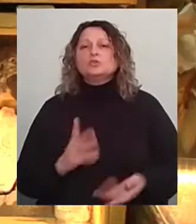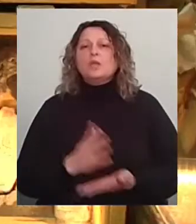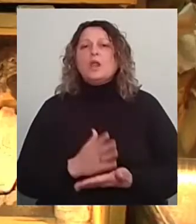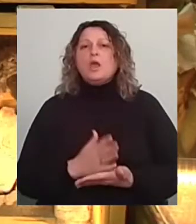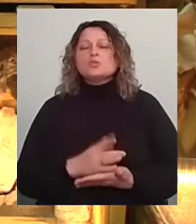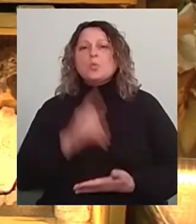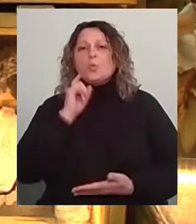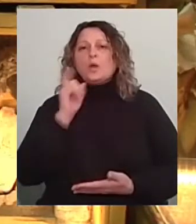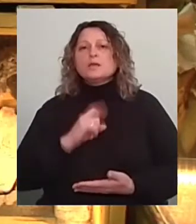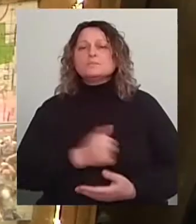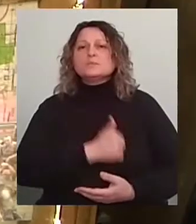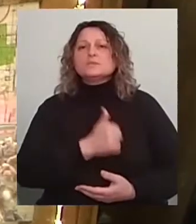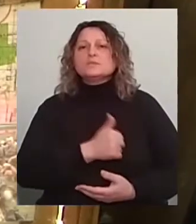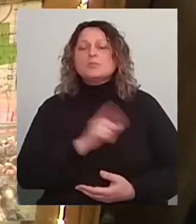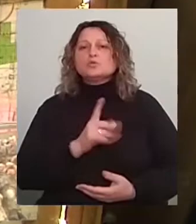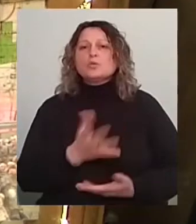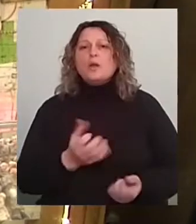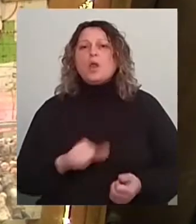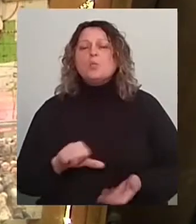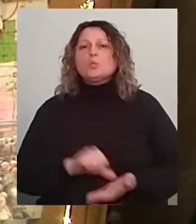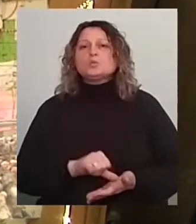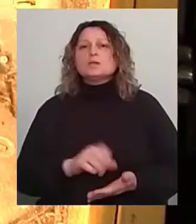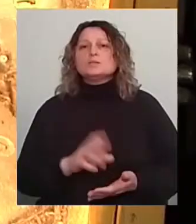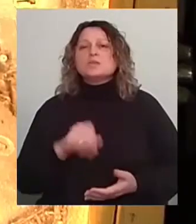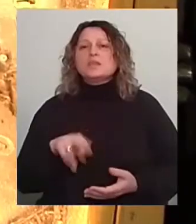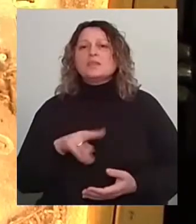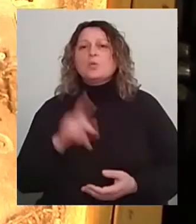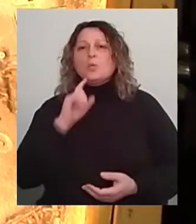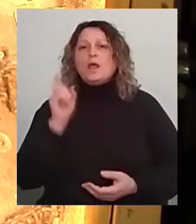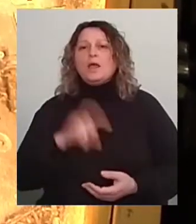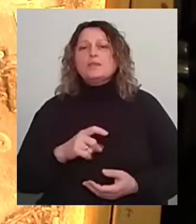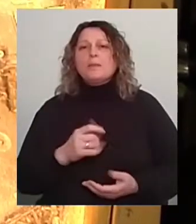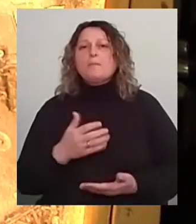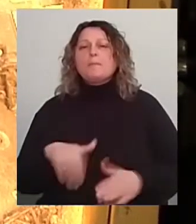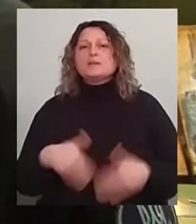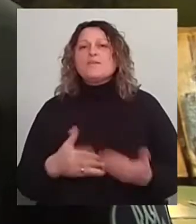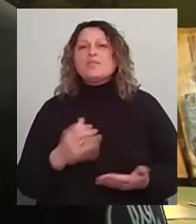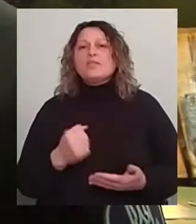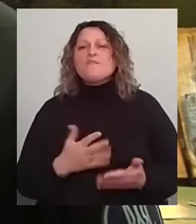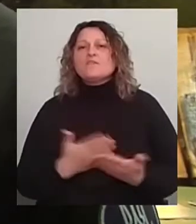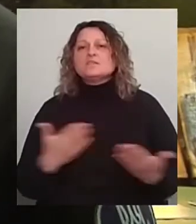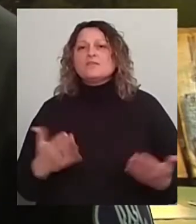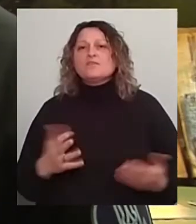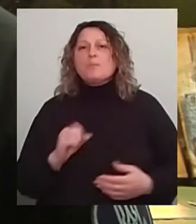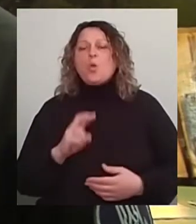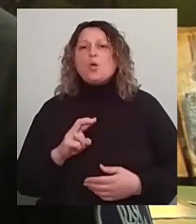бійцям, які брали участь у боях на сході країни, представили на виставці «Блокпост пам'яті». Це